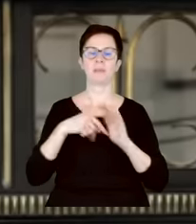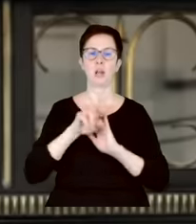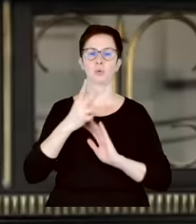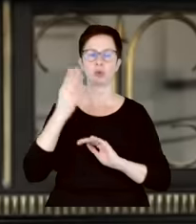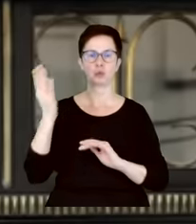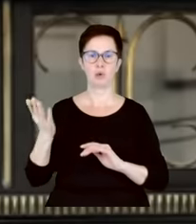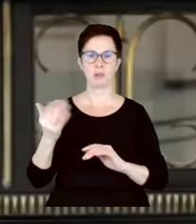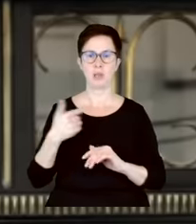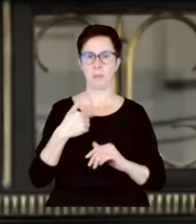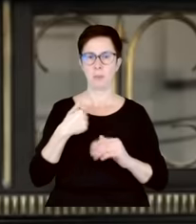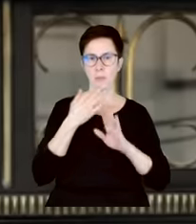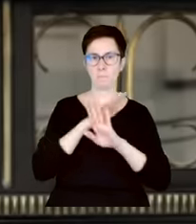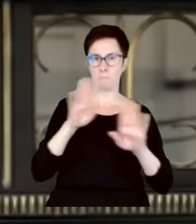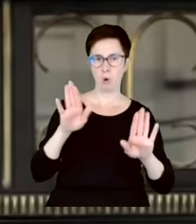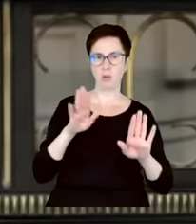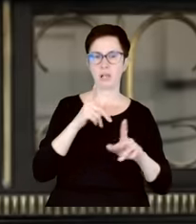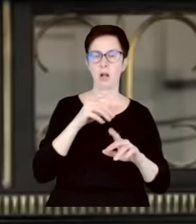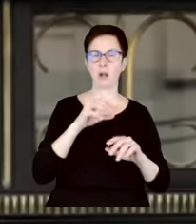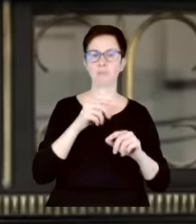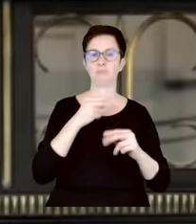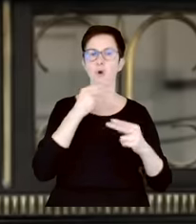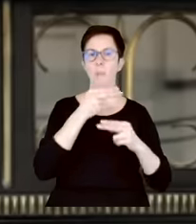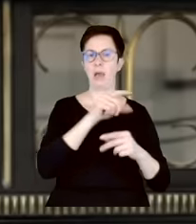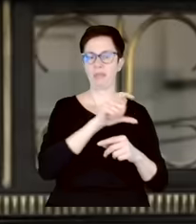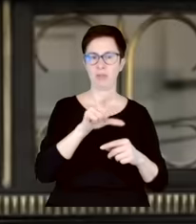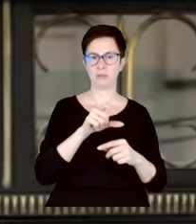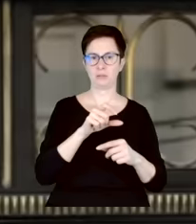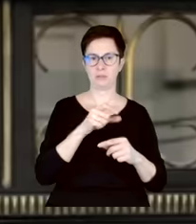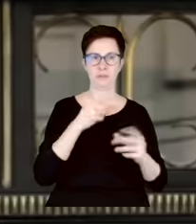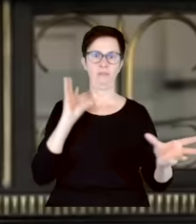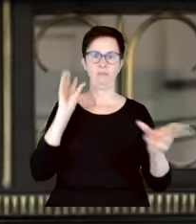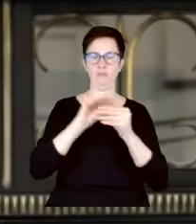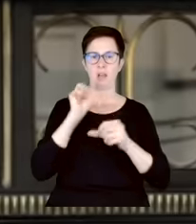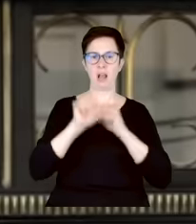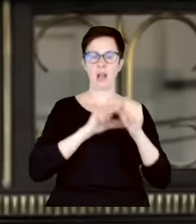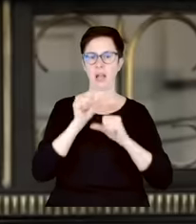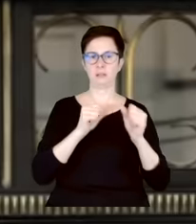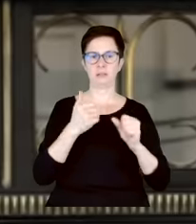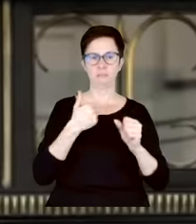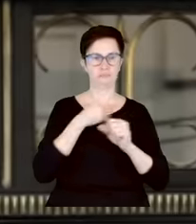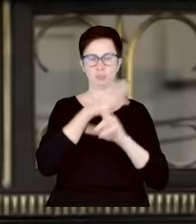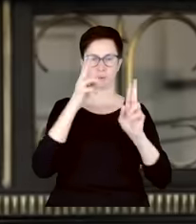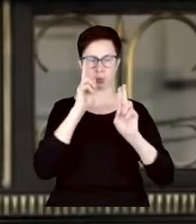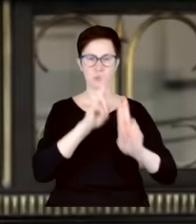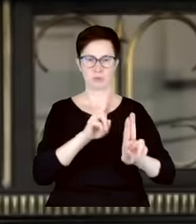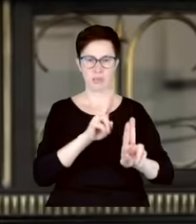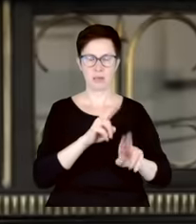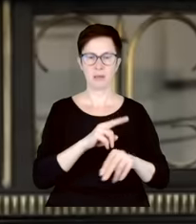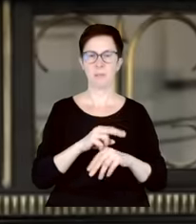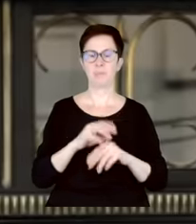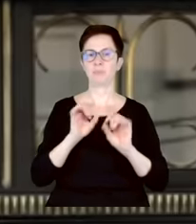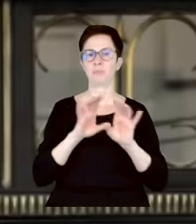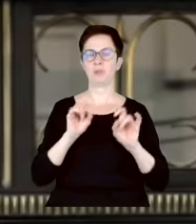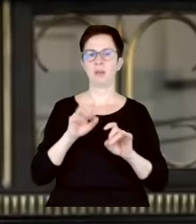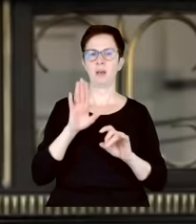pokazali ten komentarz, który jakby był niekwestionowany w ogóle do tego momentu, że tak jest. Pan profesor Waltoś milczał, milczał, milczał,